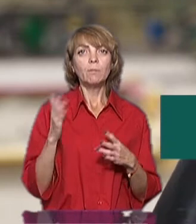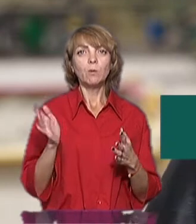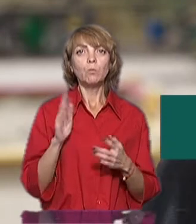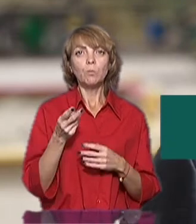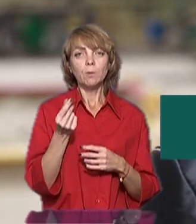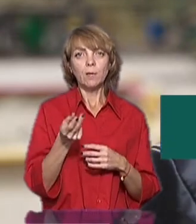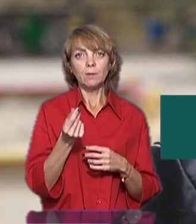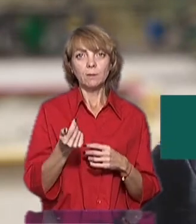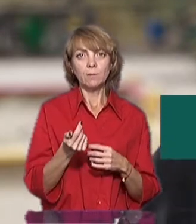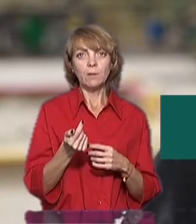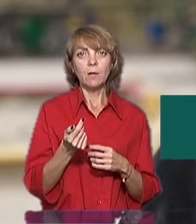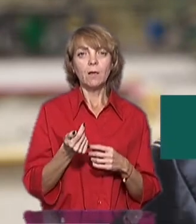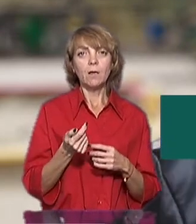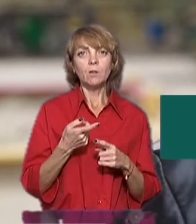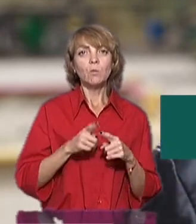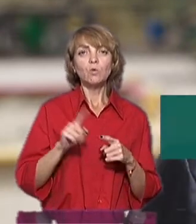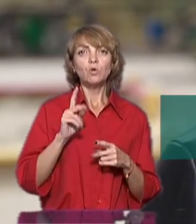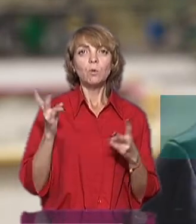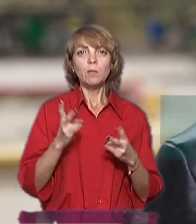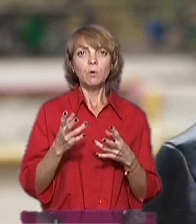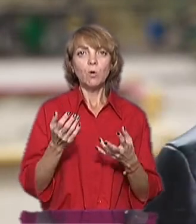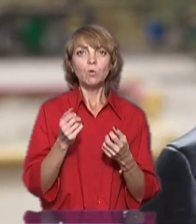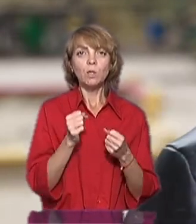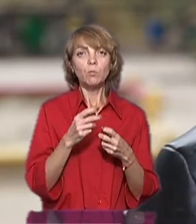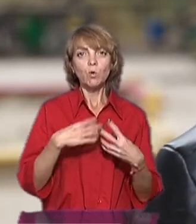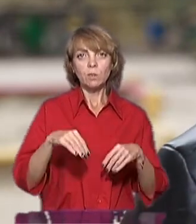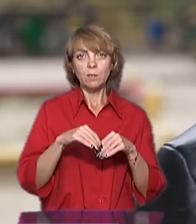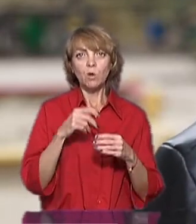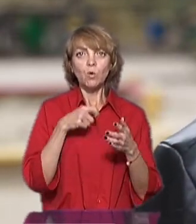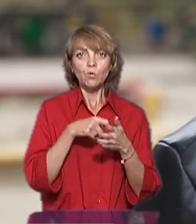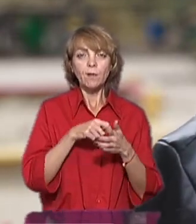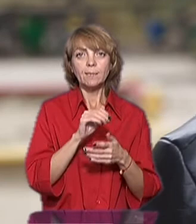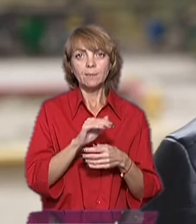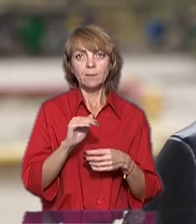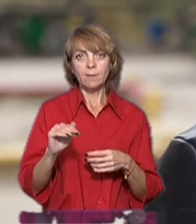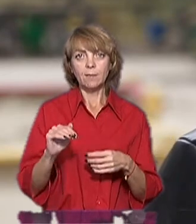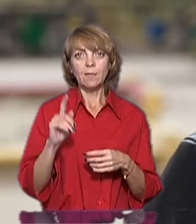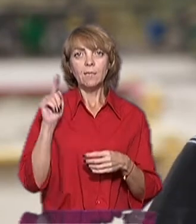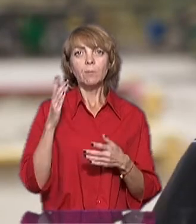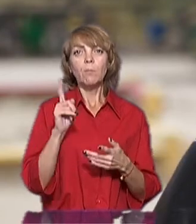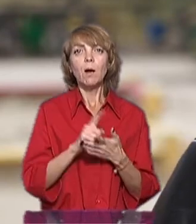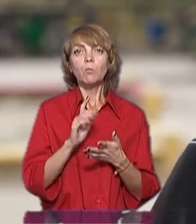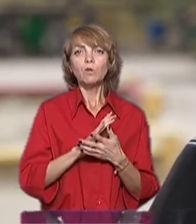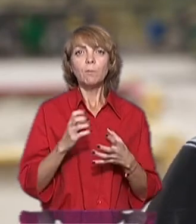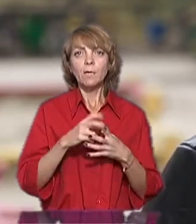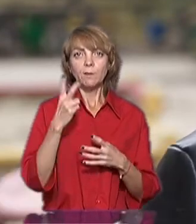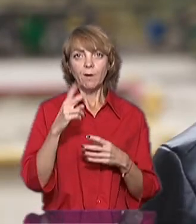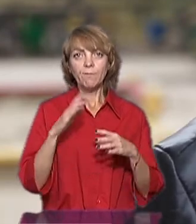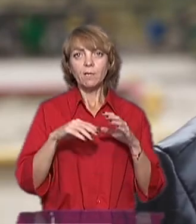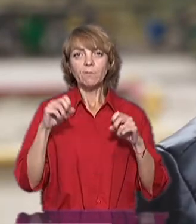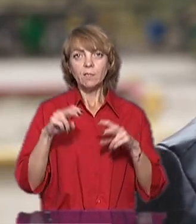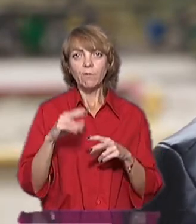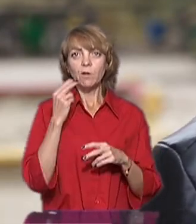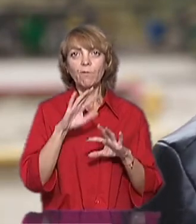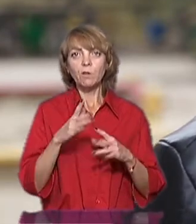шукають собі роботу, де платять гроші, тому що потрібно отримувати родину, годувати дітей. Там, де має бути в бригаді два фахівця, в